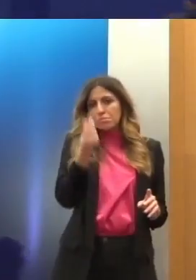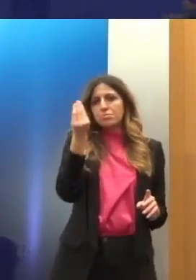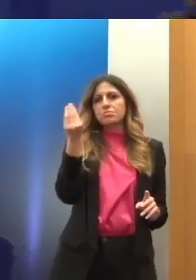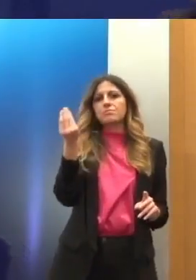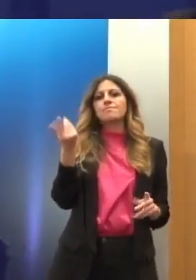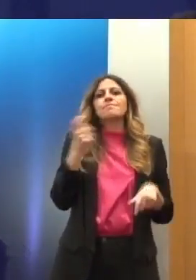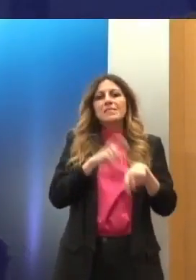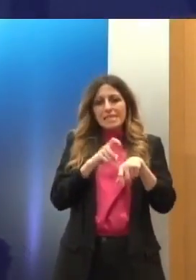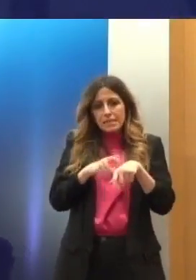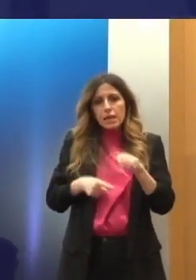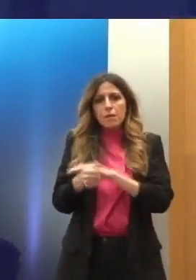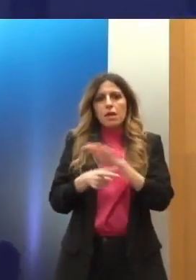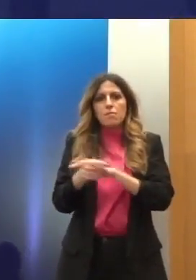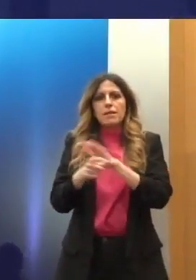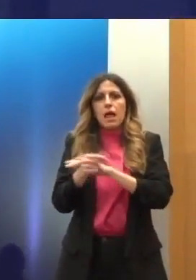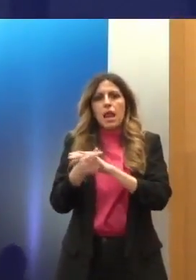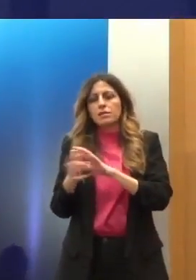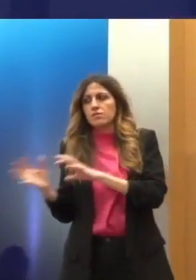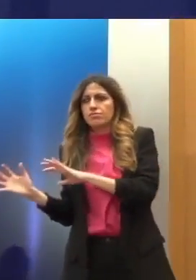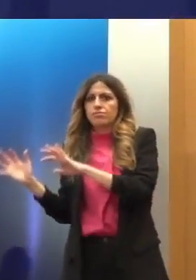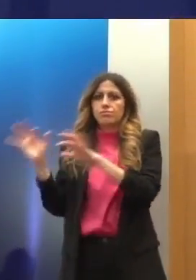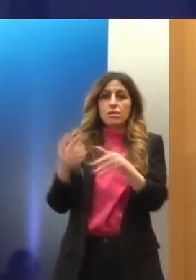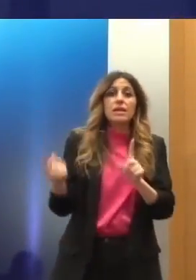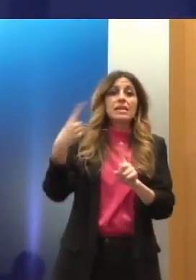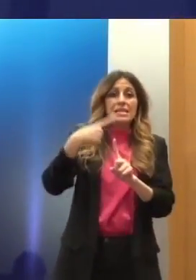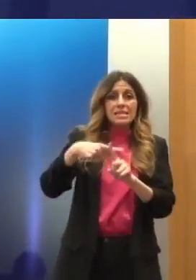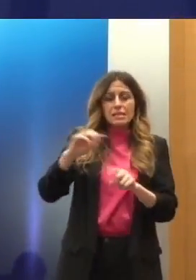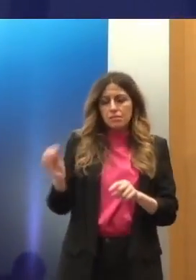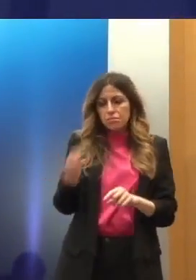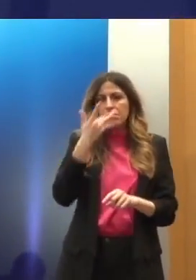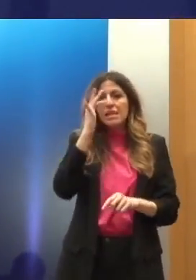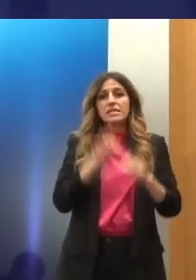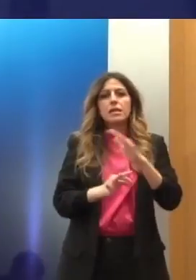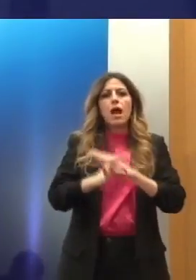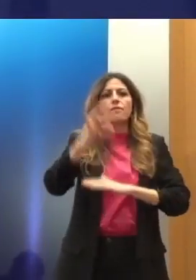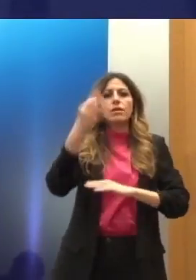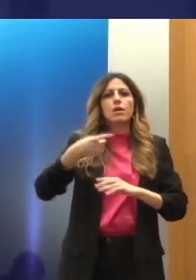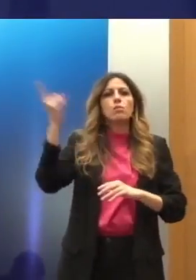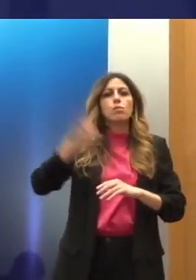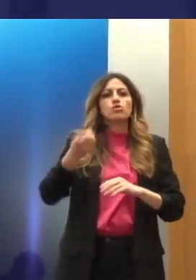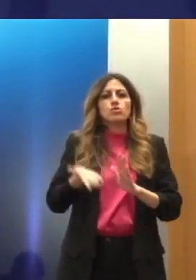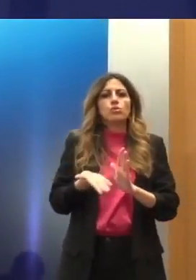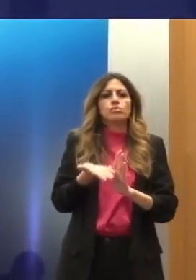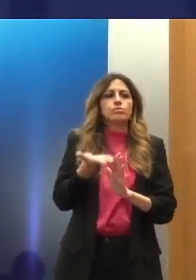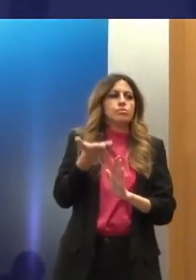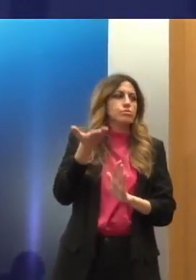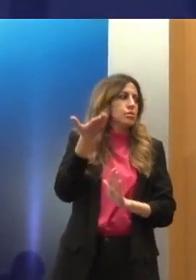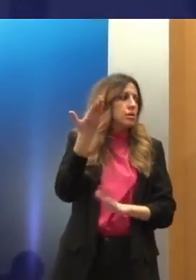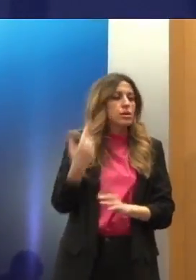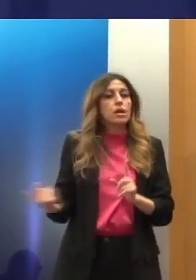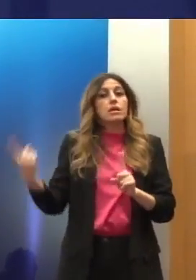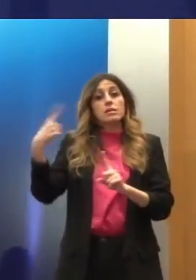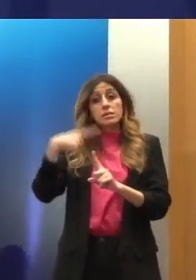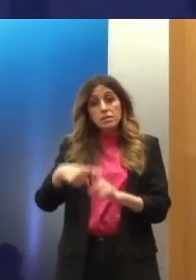με την άνοδο του ρατσιστικού μορφώματος της Χρυσής Αυγής και την φοβερά μεγάλη άνοδο των